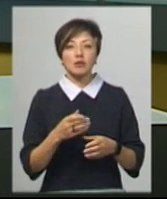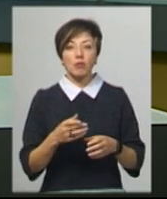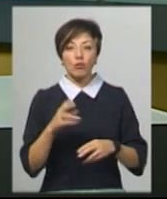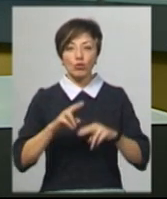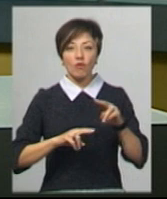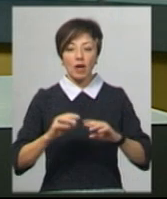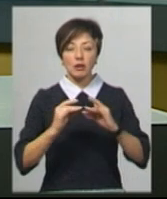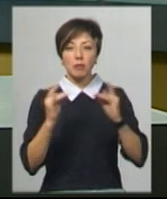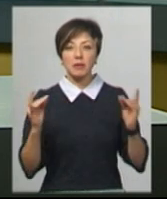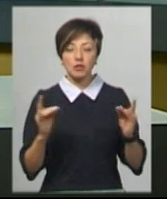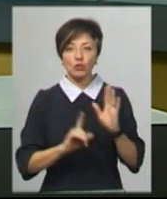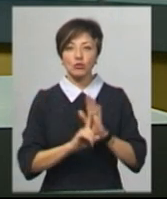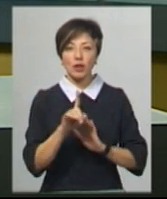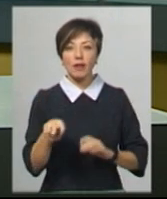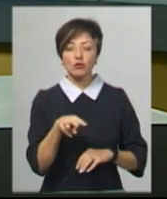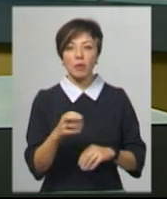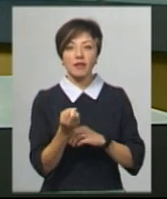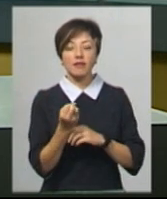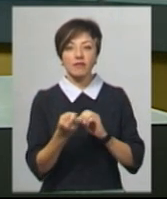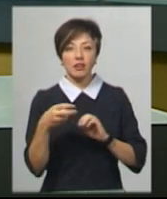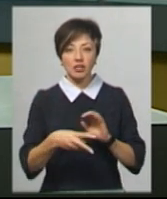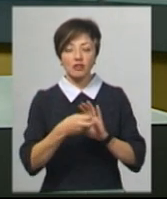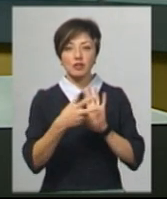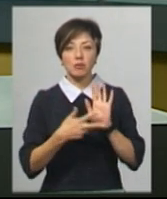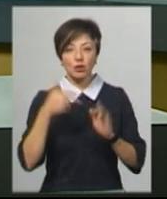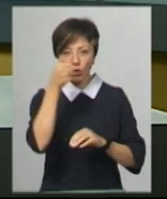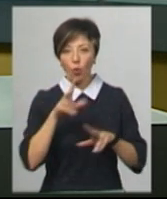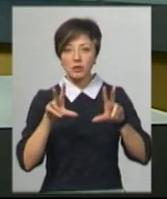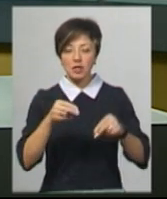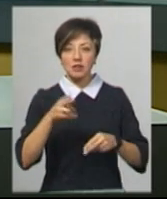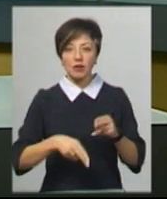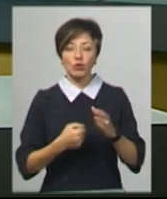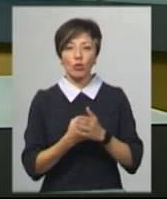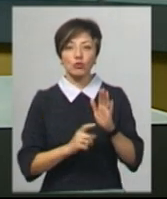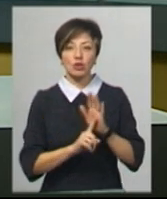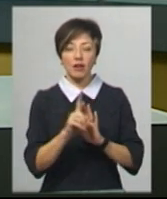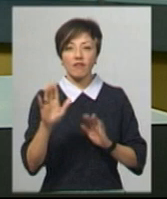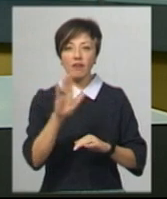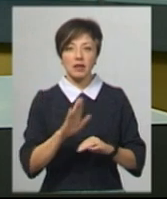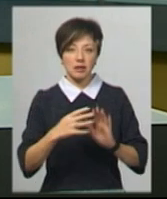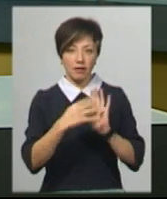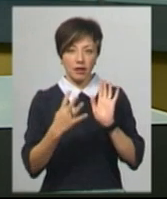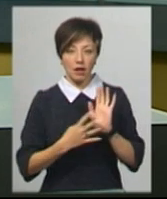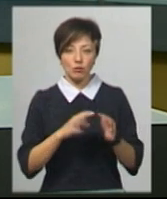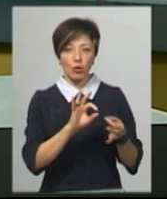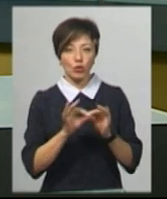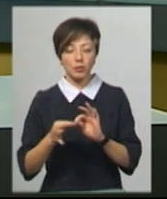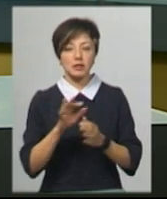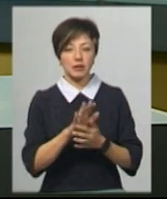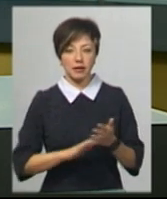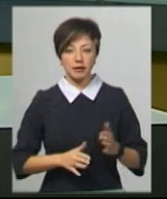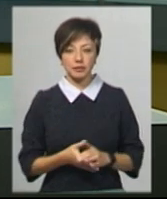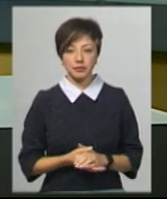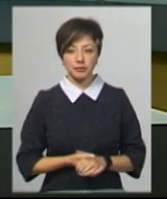міст розпочали у листопаді 2018 року. Обіцяли завершити до початку вересня 2019-го. Подробиці у сюжеті